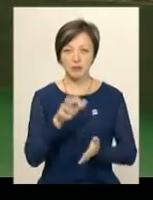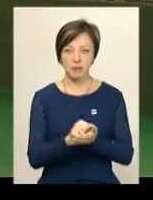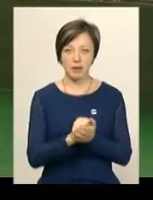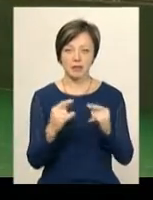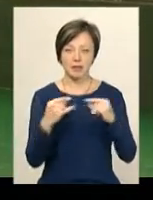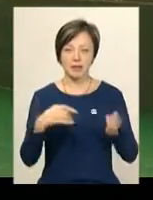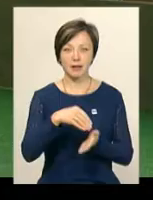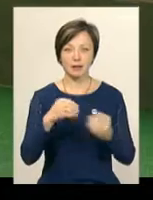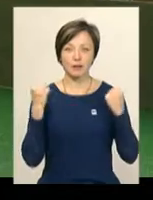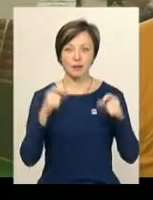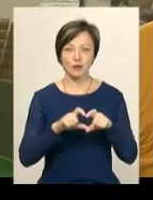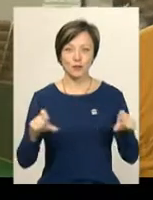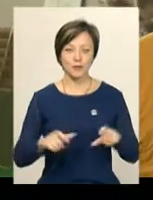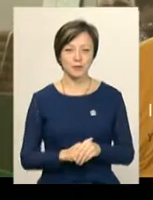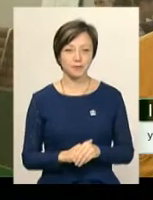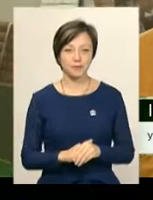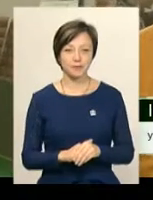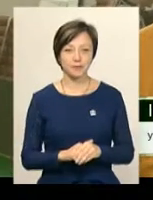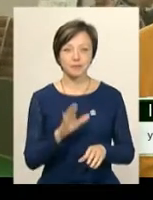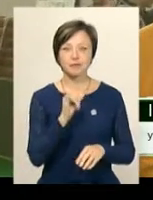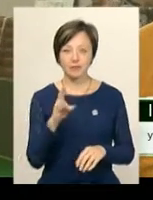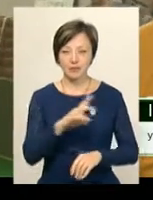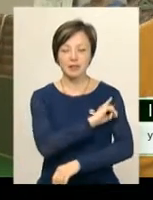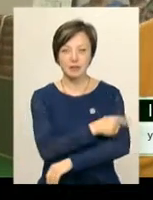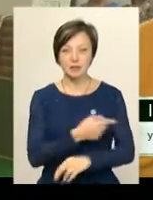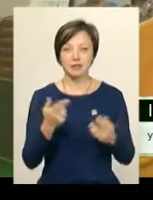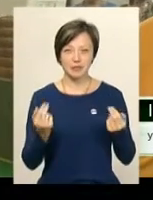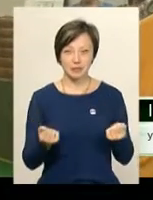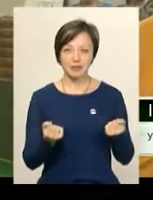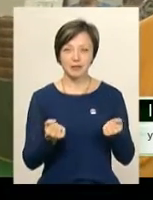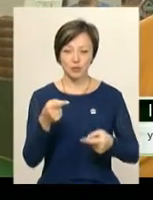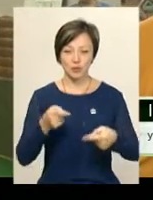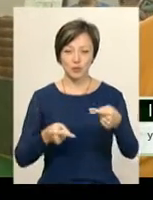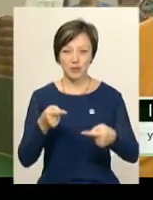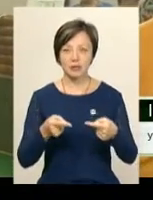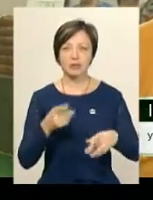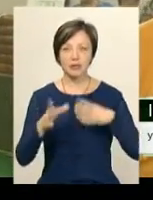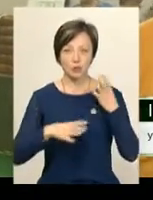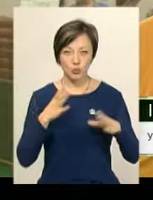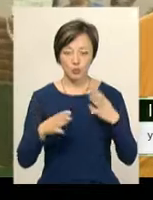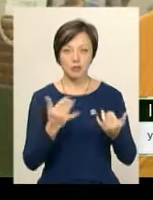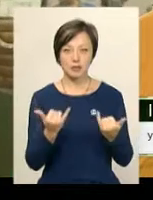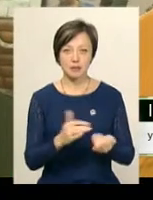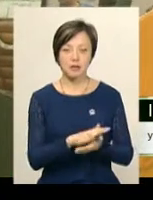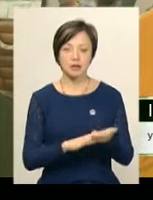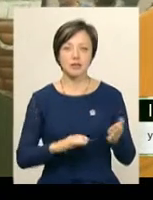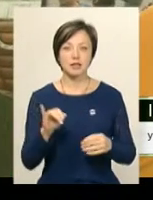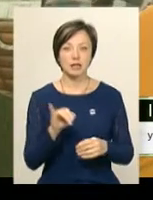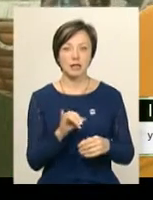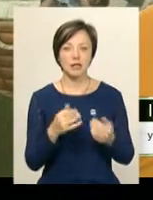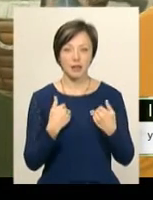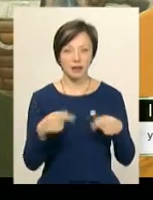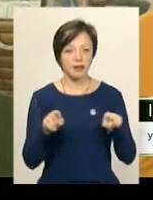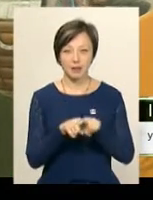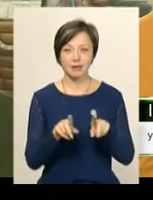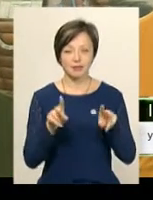настільним тенісом у спортивній школі. Він сильний, дуже сильний, він тренується. Я так і